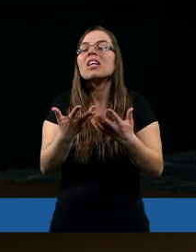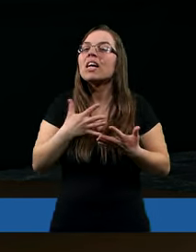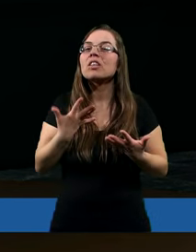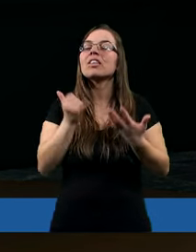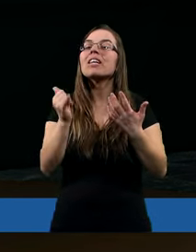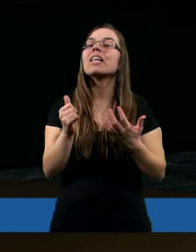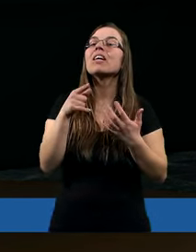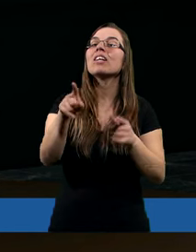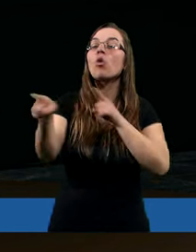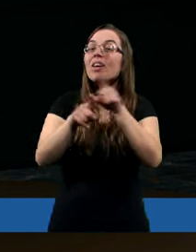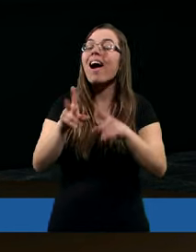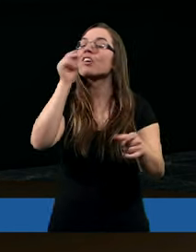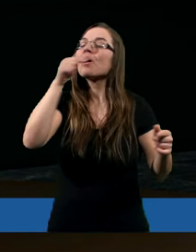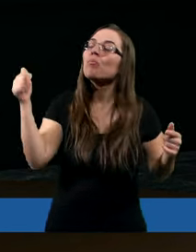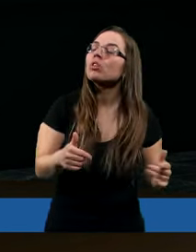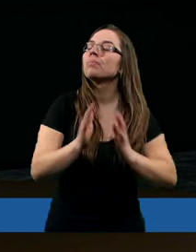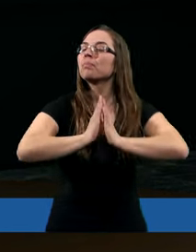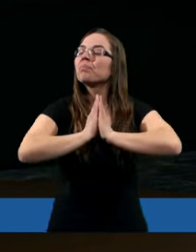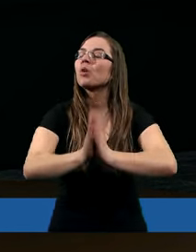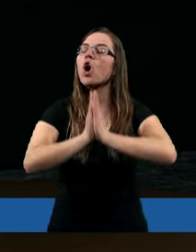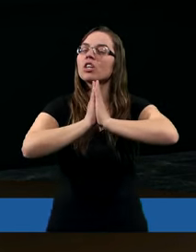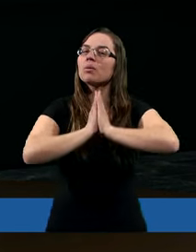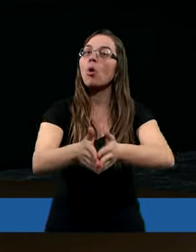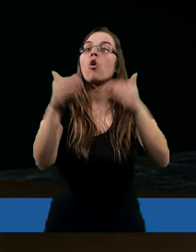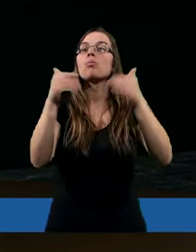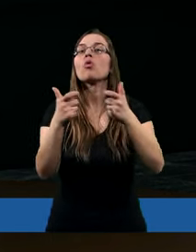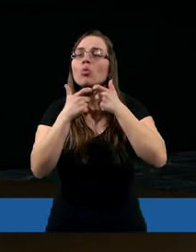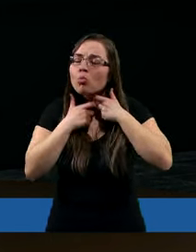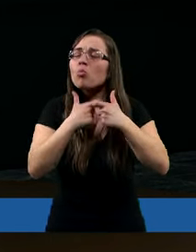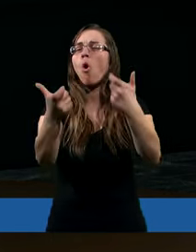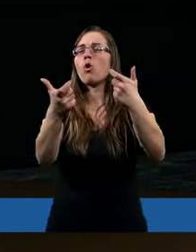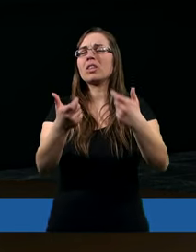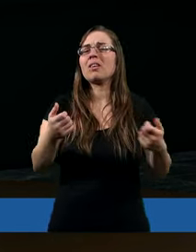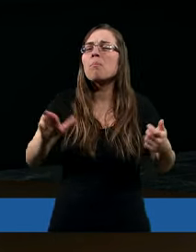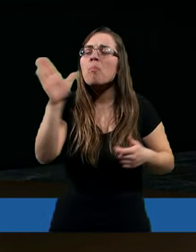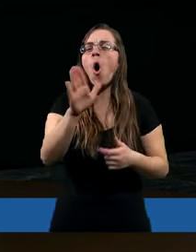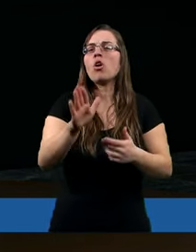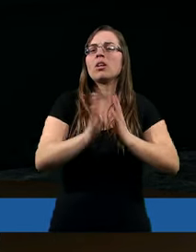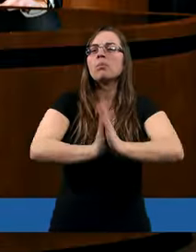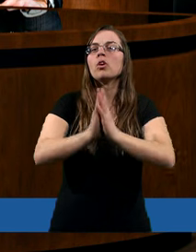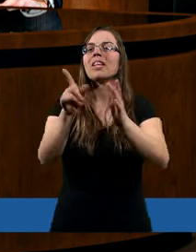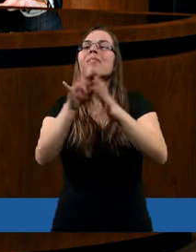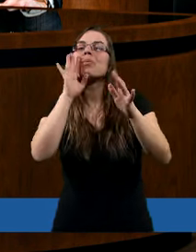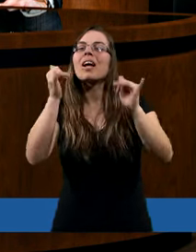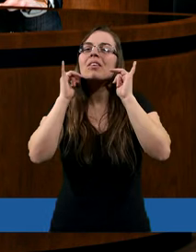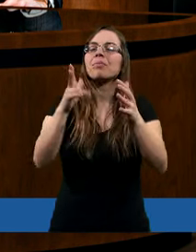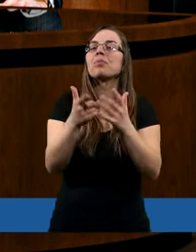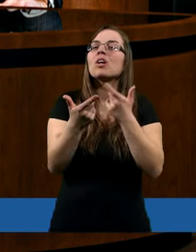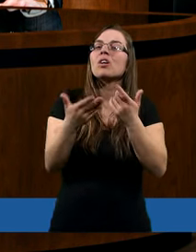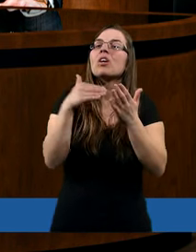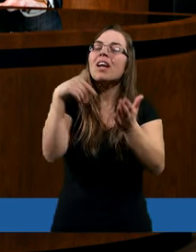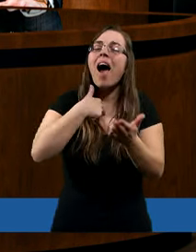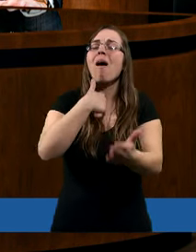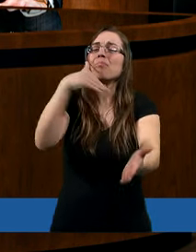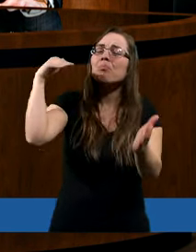używając słów Magdy musimy prosić no może głośniej Panie Boże. Tak? Jak trzeba krzycz do mnie. Tak?